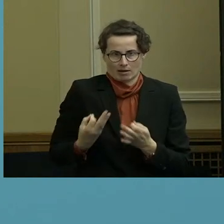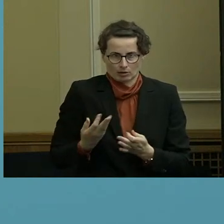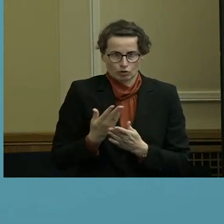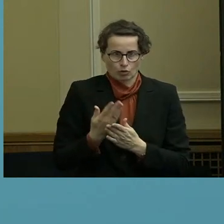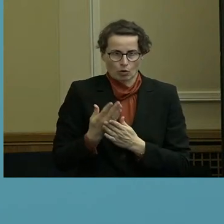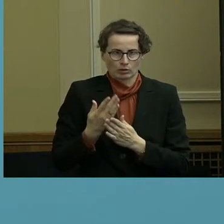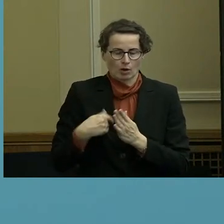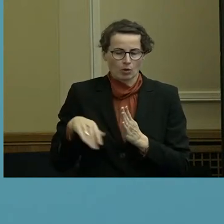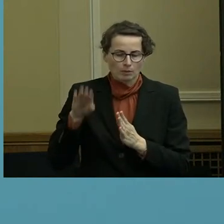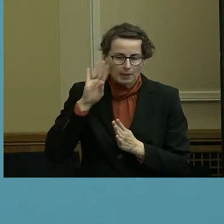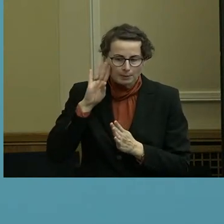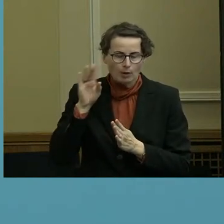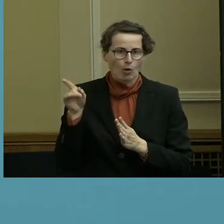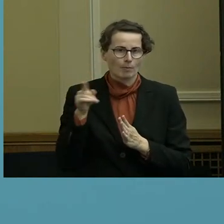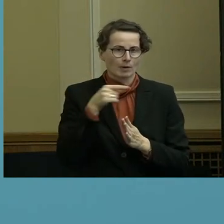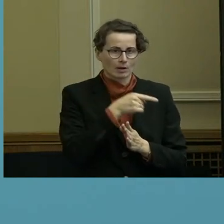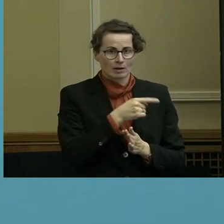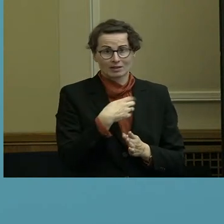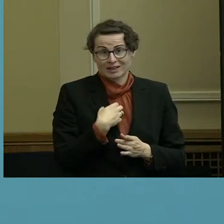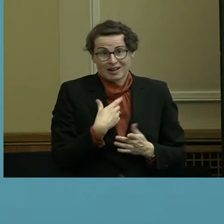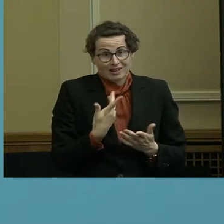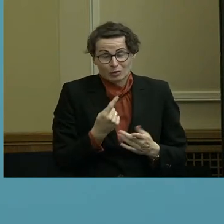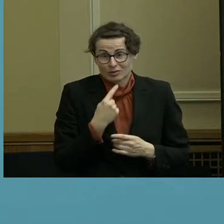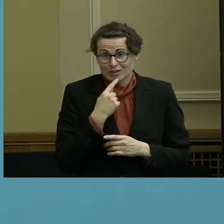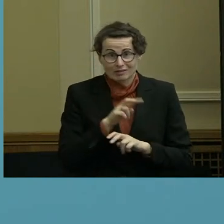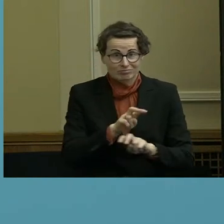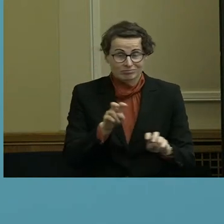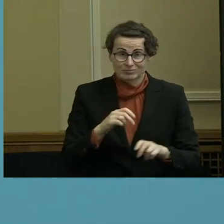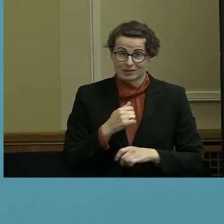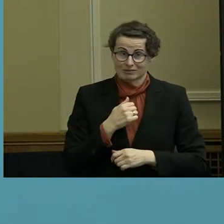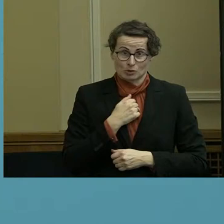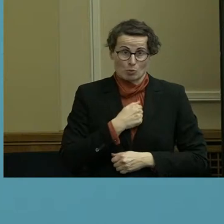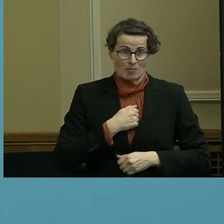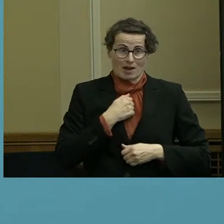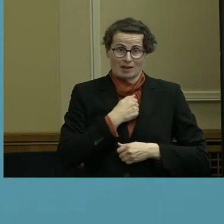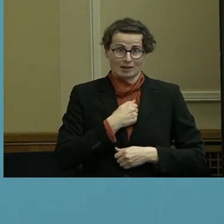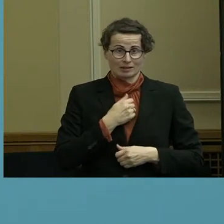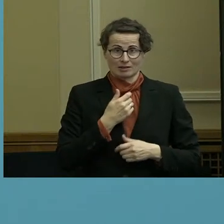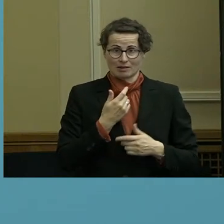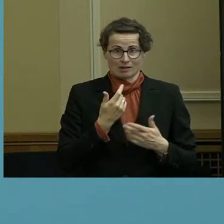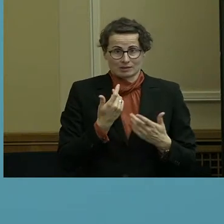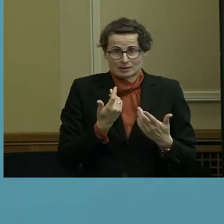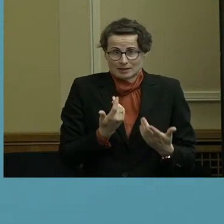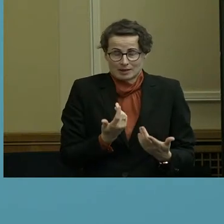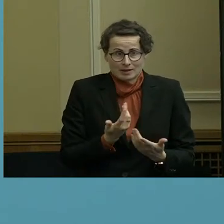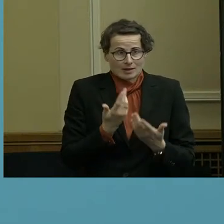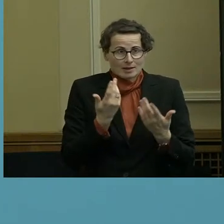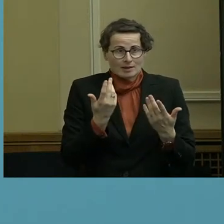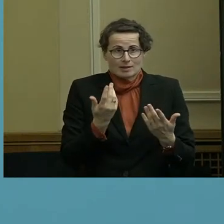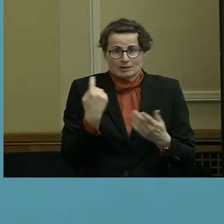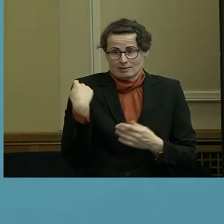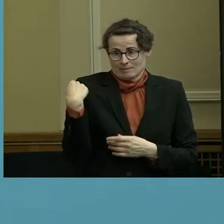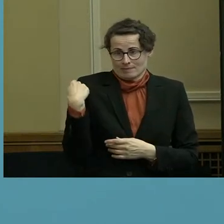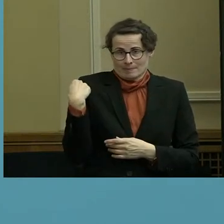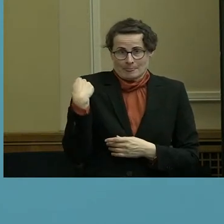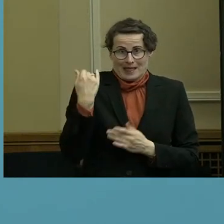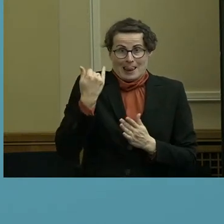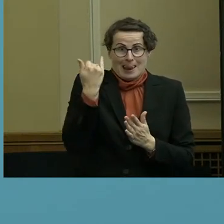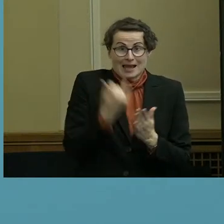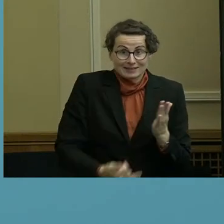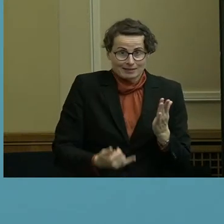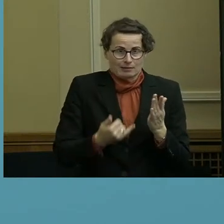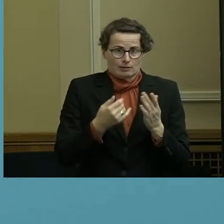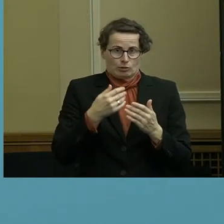Senat es ausgesprochen bedauert, dass es eben nicht zu einer zuschauerfreien Situation gekommen ist bei dem letzten